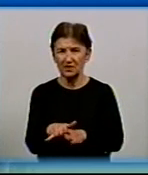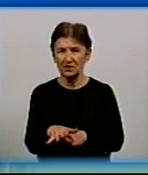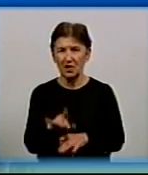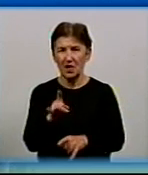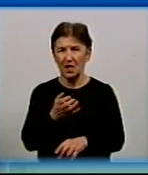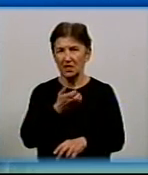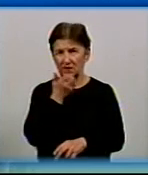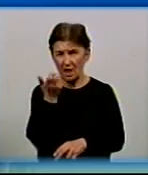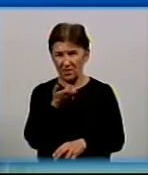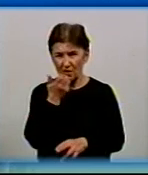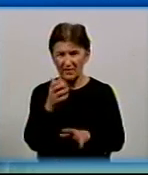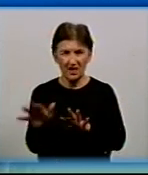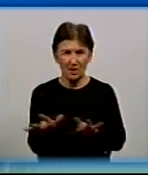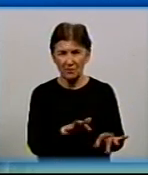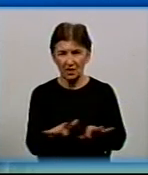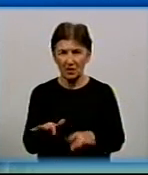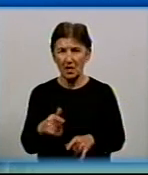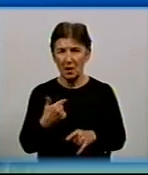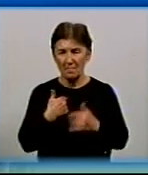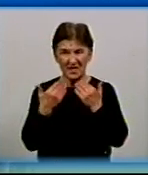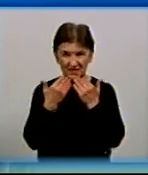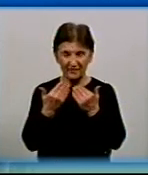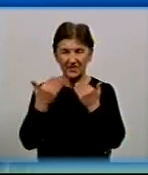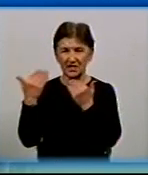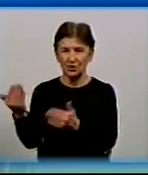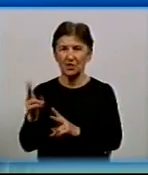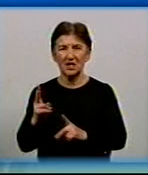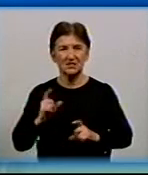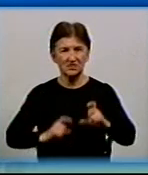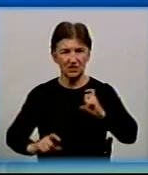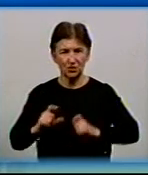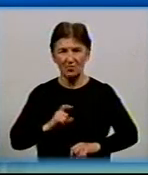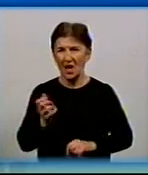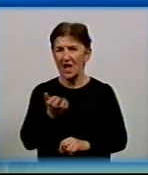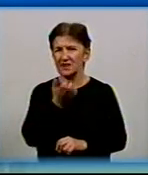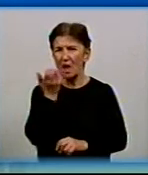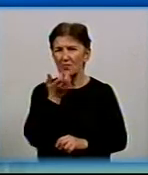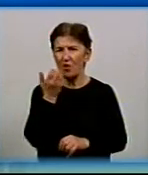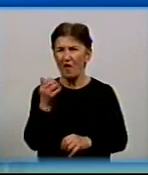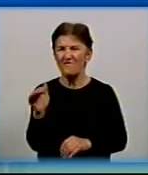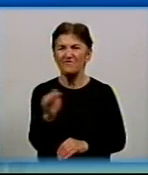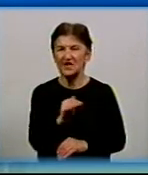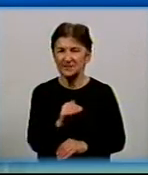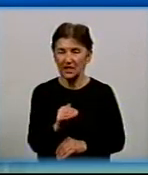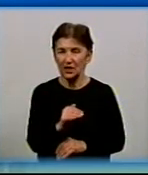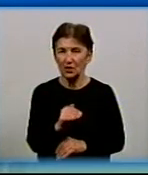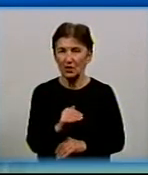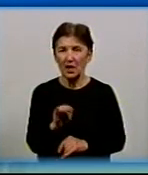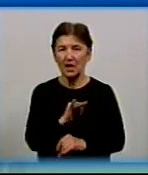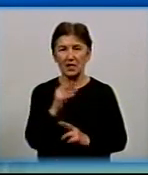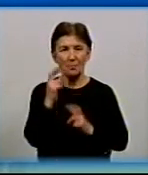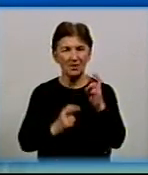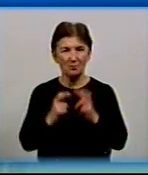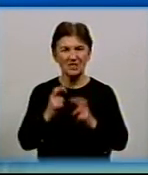тепловиками нашими, фахівцями. Ми зверталися і до інститутів теплофізики і промислової